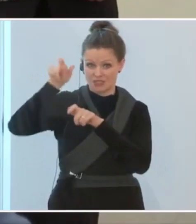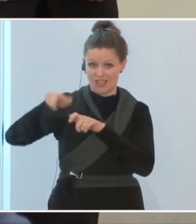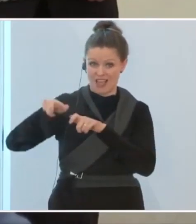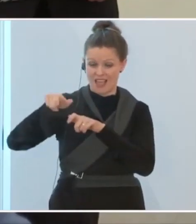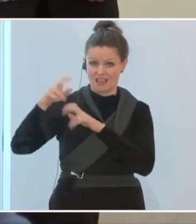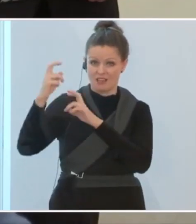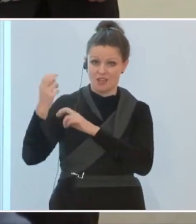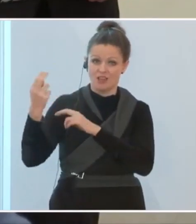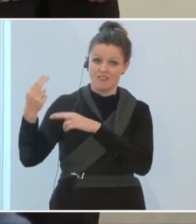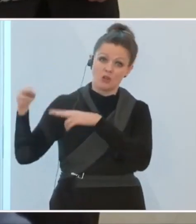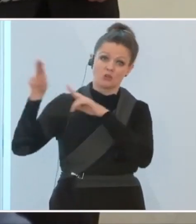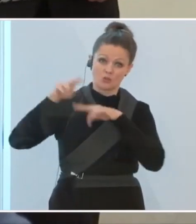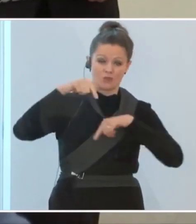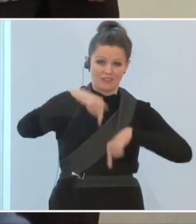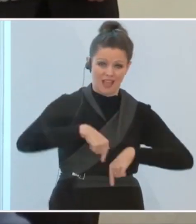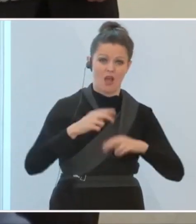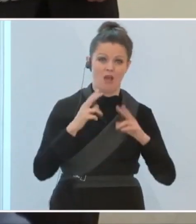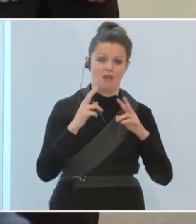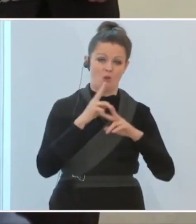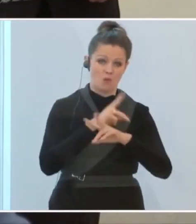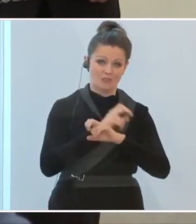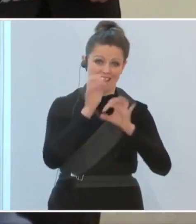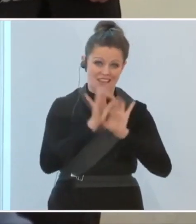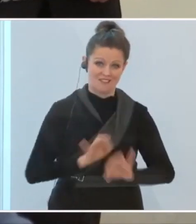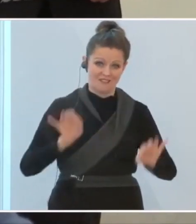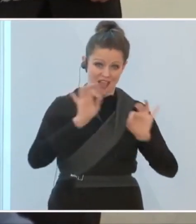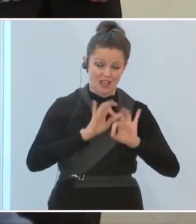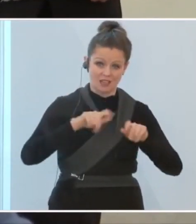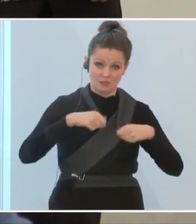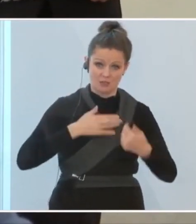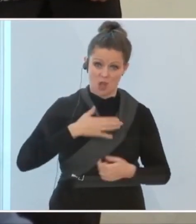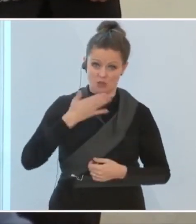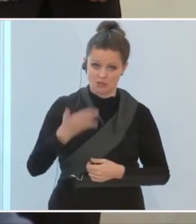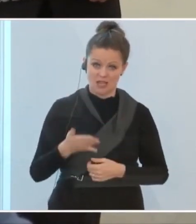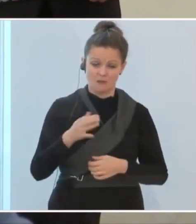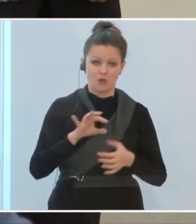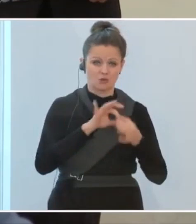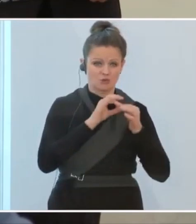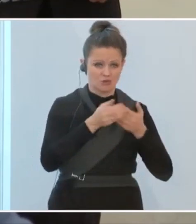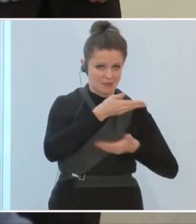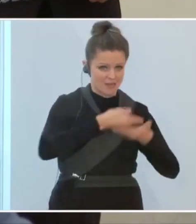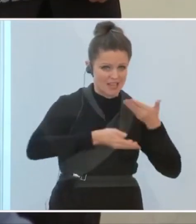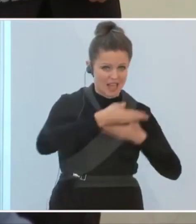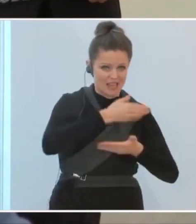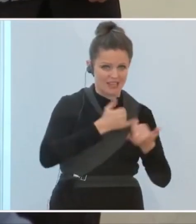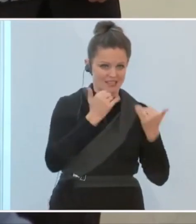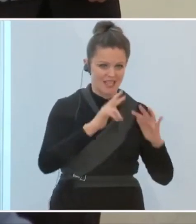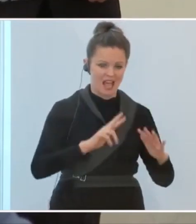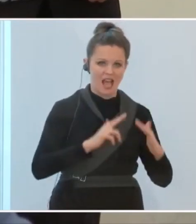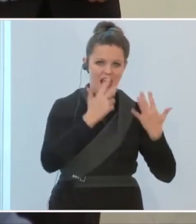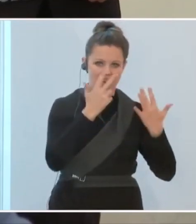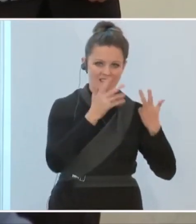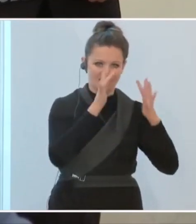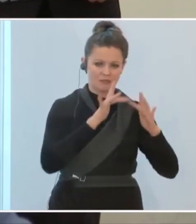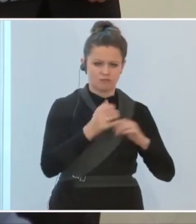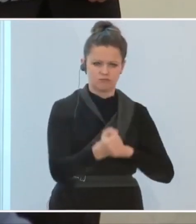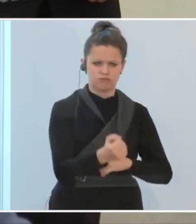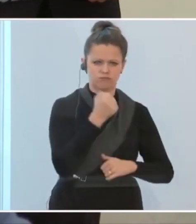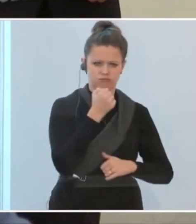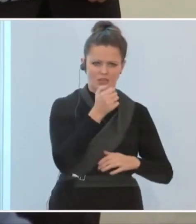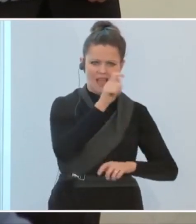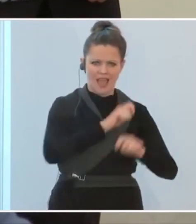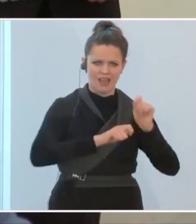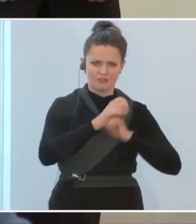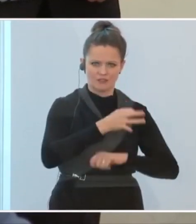Weihnachten nach Hause fahren wollen. Und zum Handel. Jetzt ist der 8. Dezember einer der stärksten Einkaufstage des